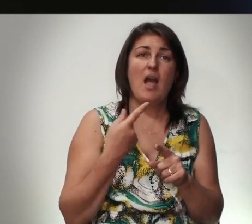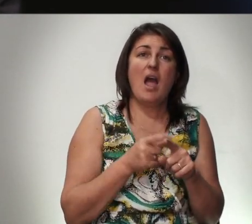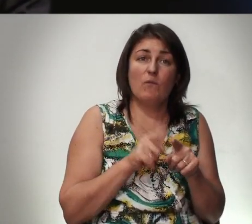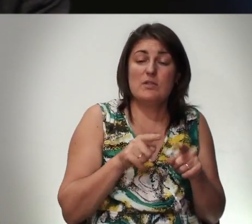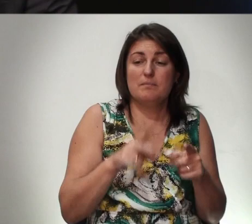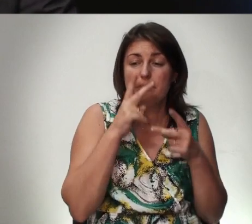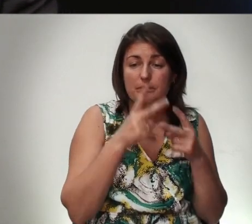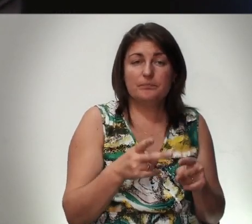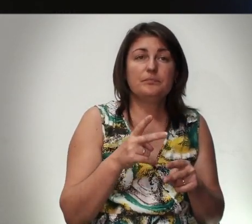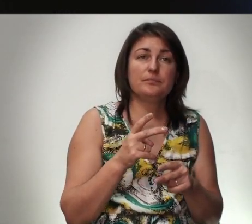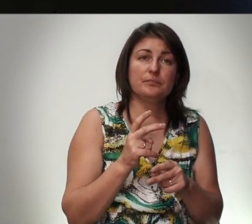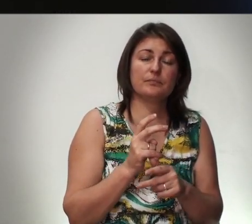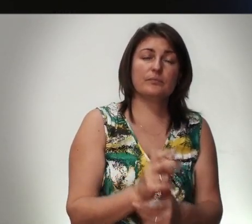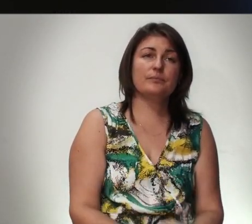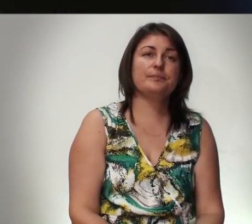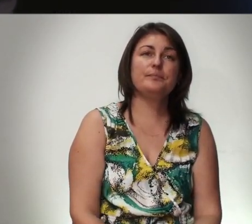Здесь Смотрите